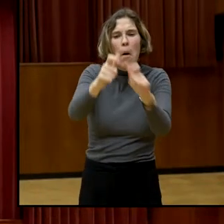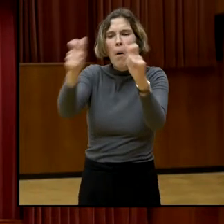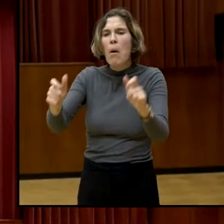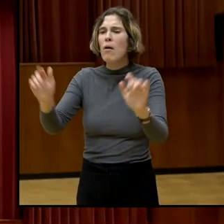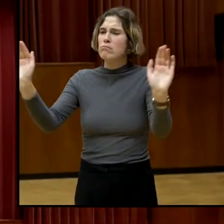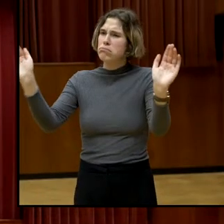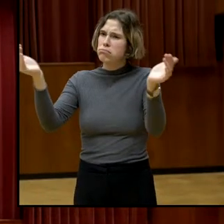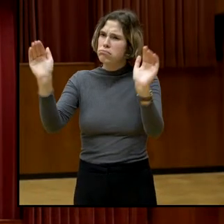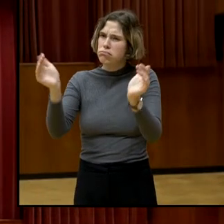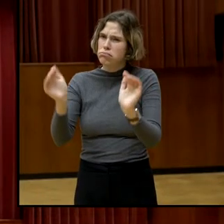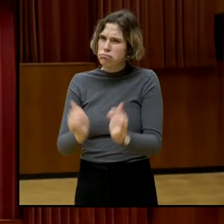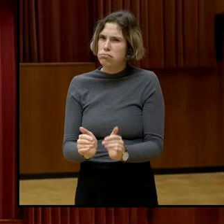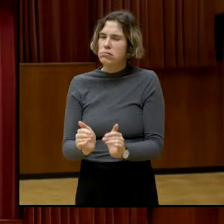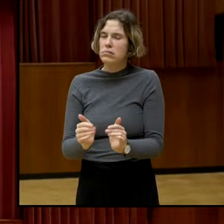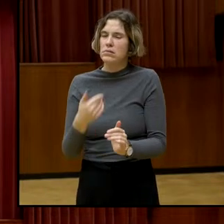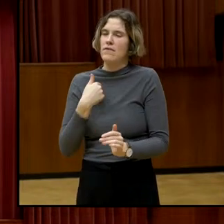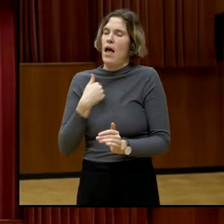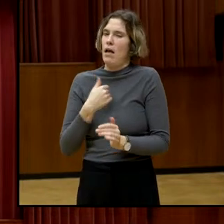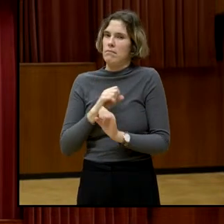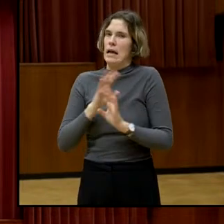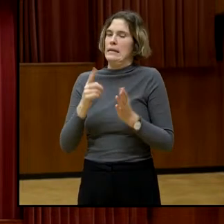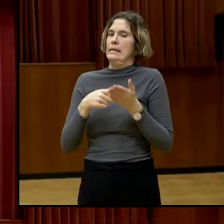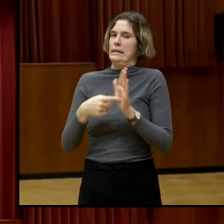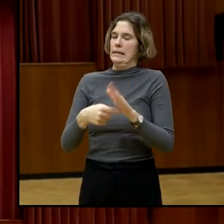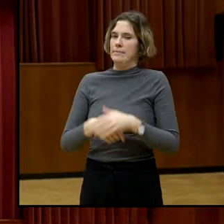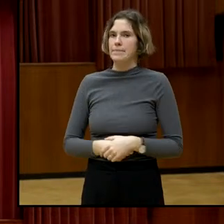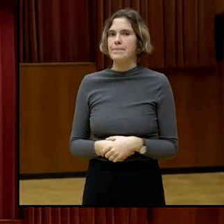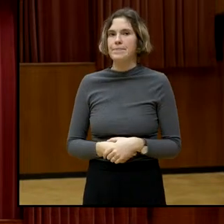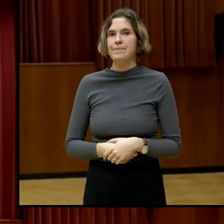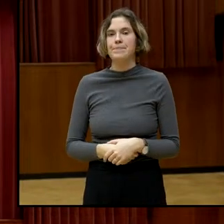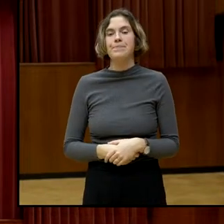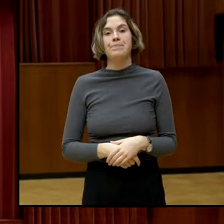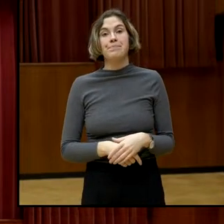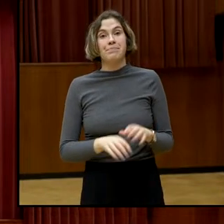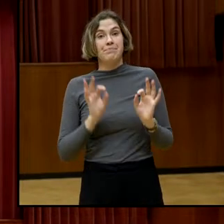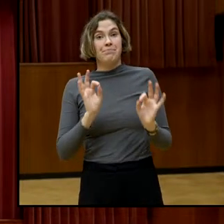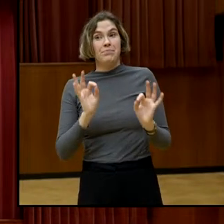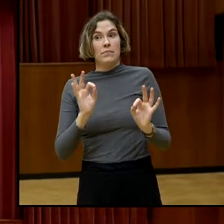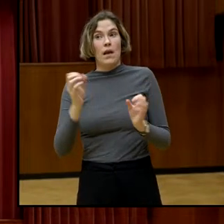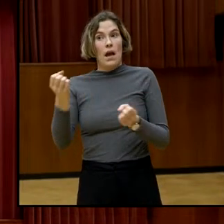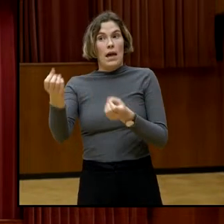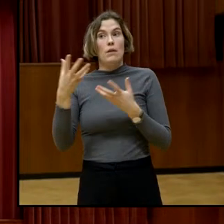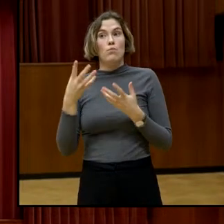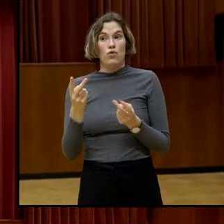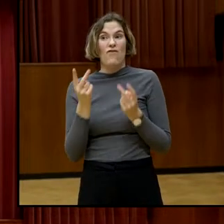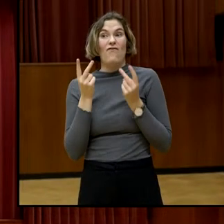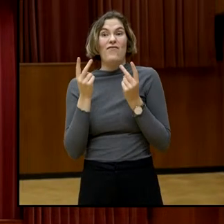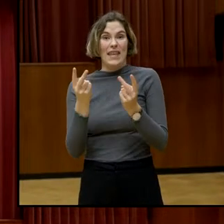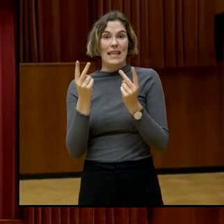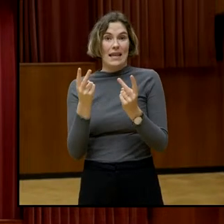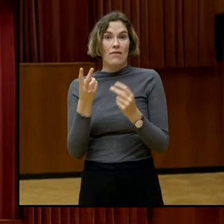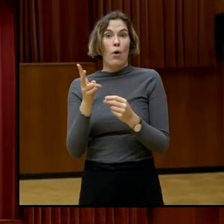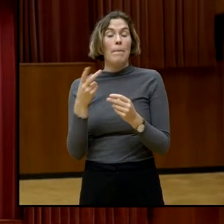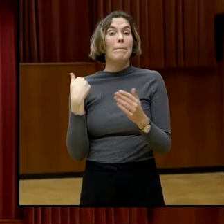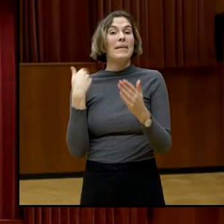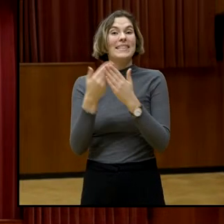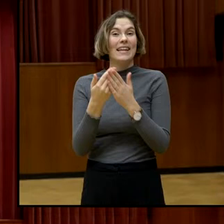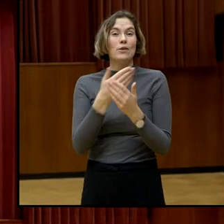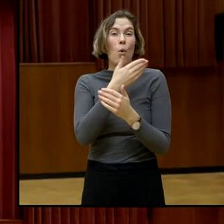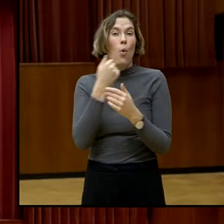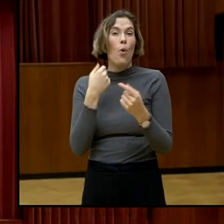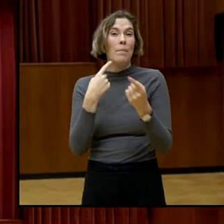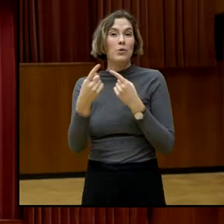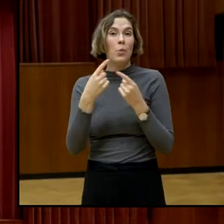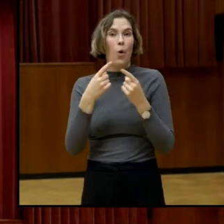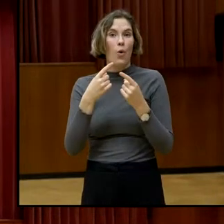ja, genau. vielleicht ganz kurz, ich finde den Input wirklich wichtig, weil wir haben noch nicht über die Verbindung von Arbeit und